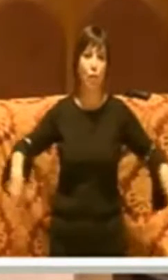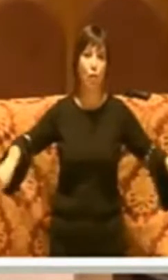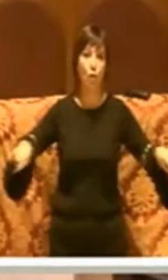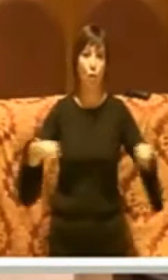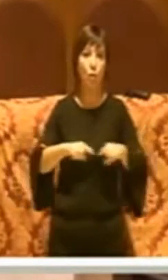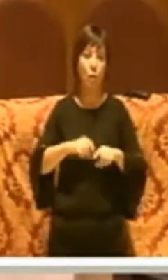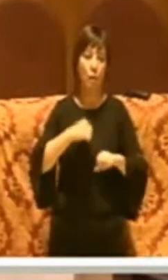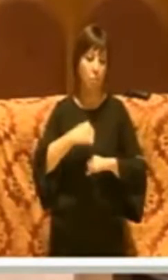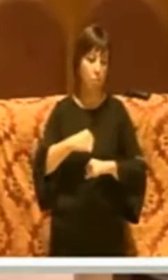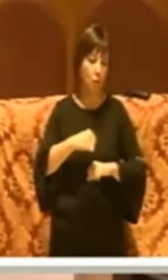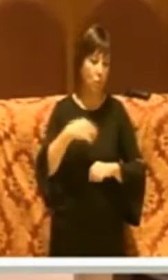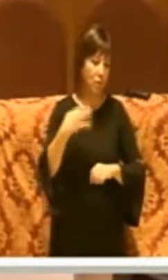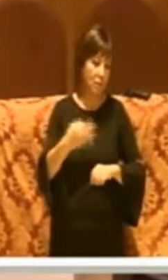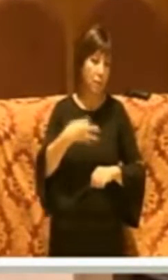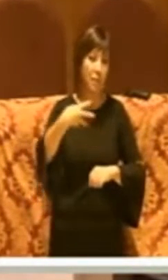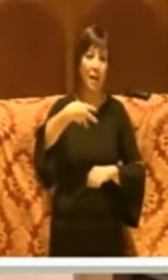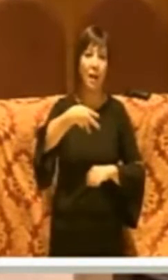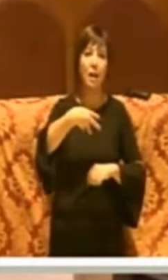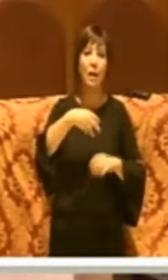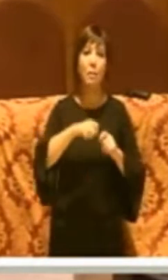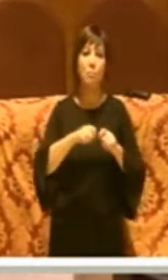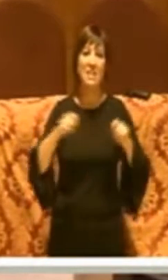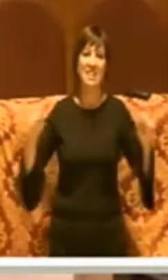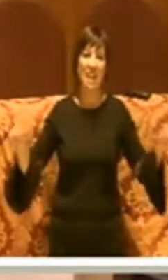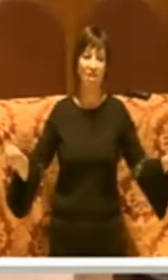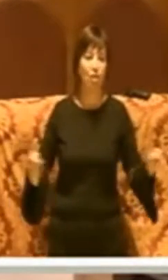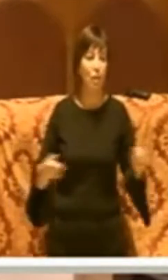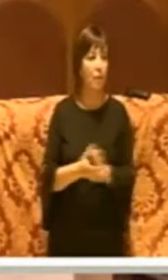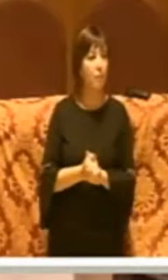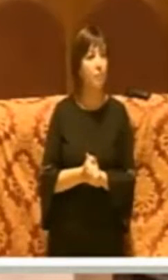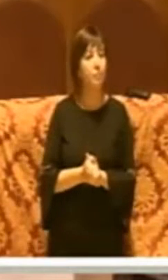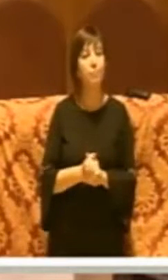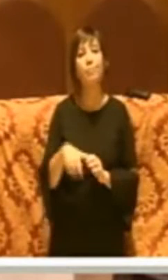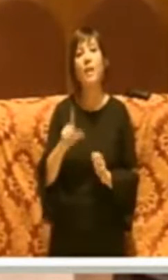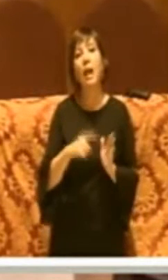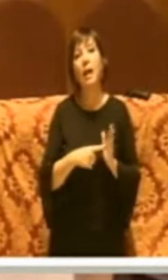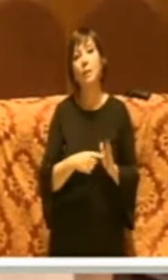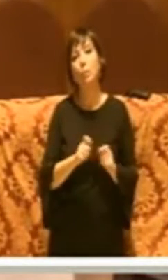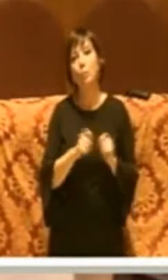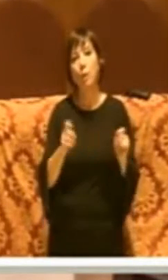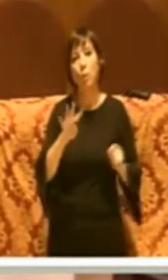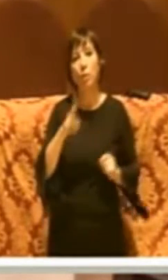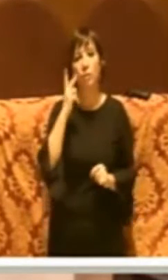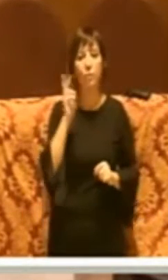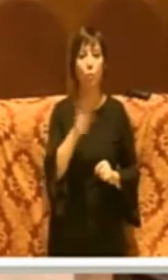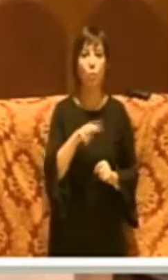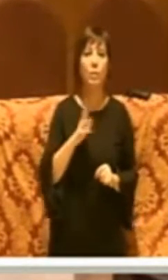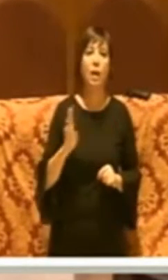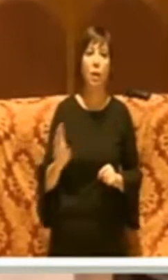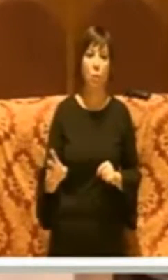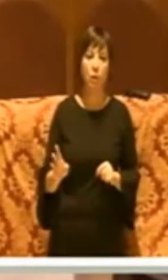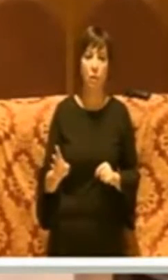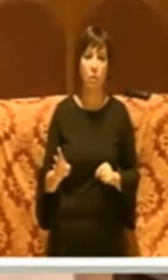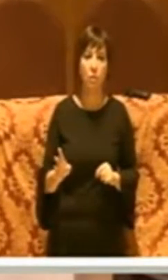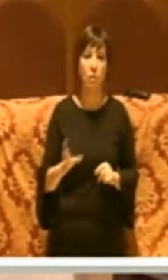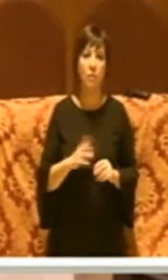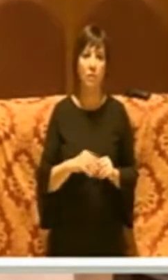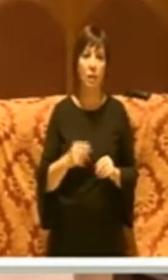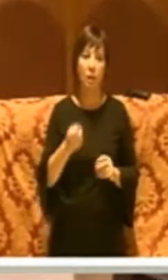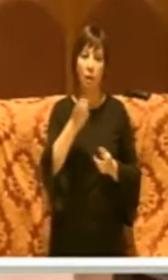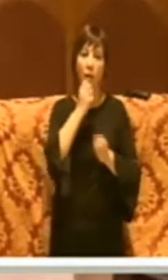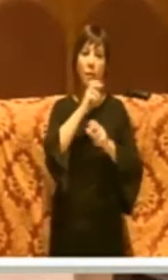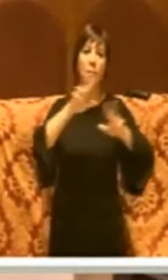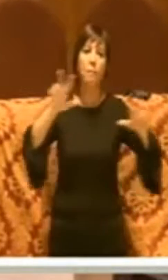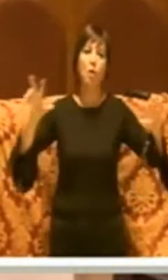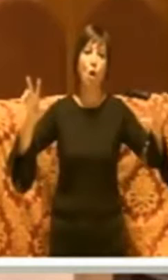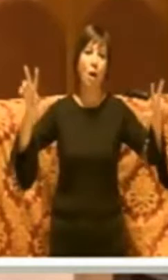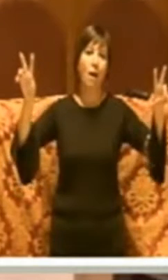Battuta sempre del messaggero. La Repubblica, il 4 febbraio 2014, fa un proclama